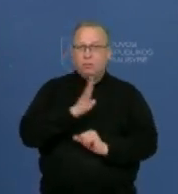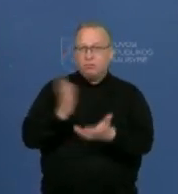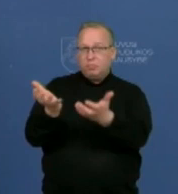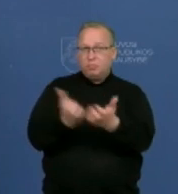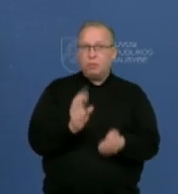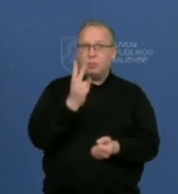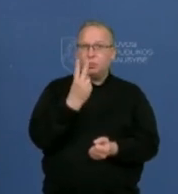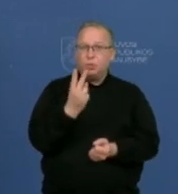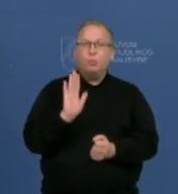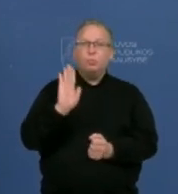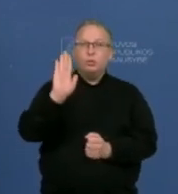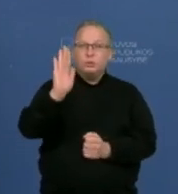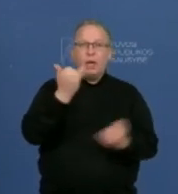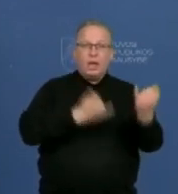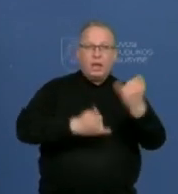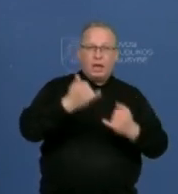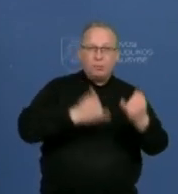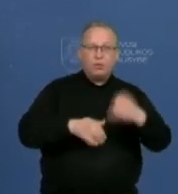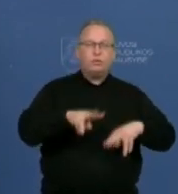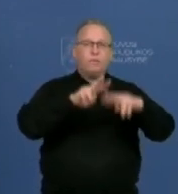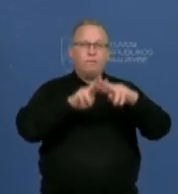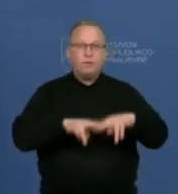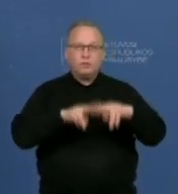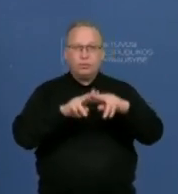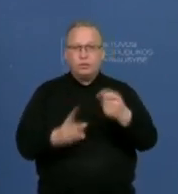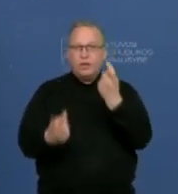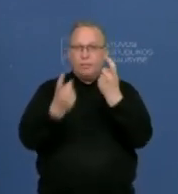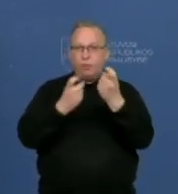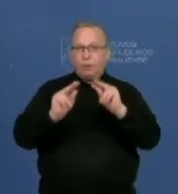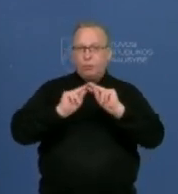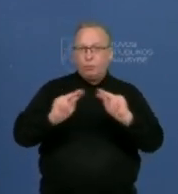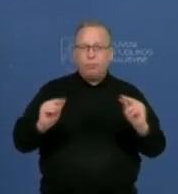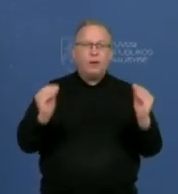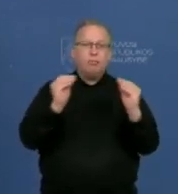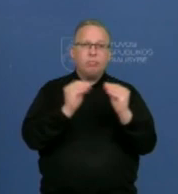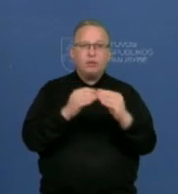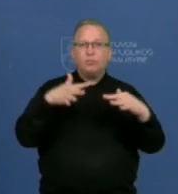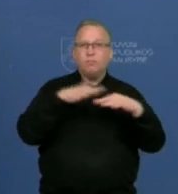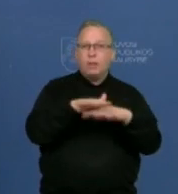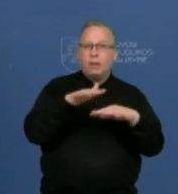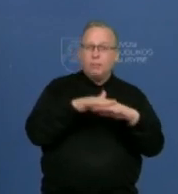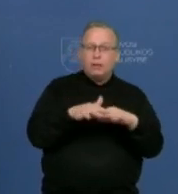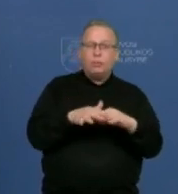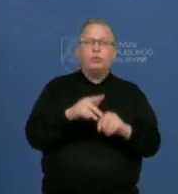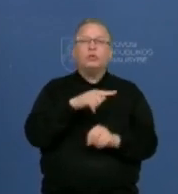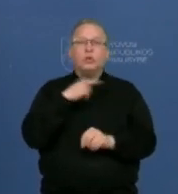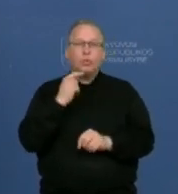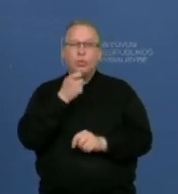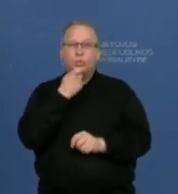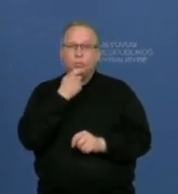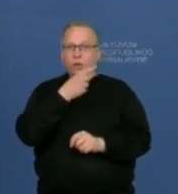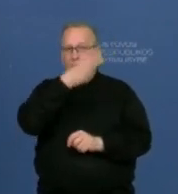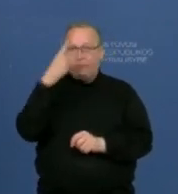du busimieji fizikos, chemijos, informatikos mokytojai, apie 10 matematikos mokytojai, šiek tiek daugiau lietuvių kalbos